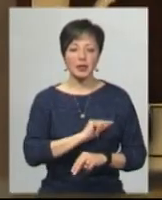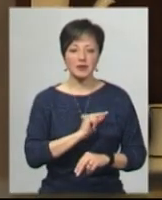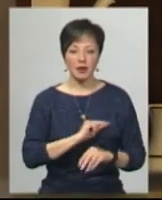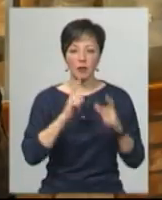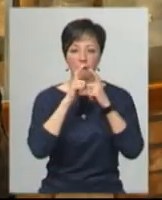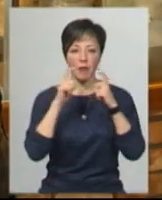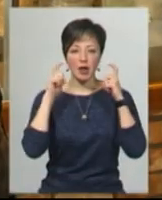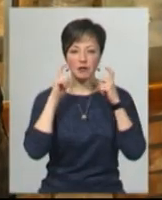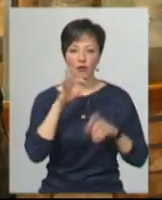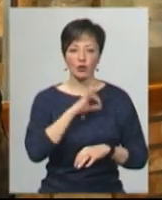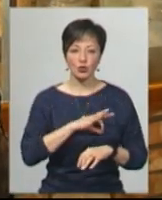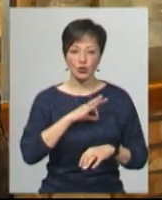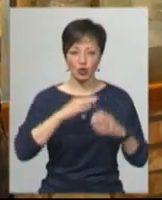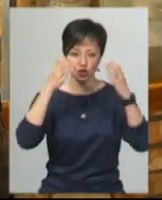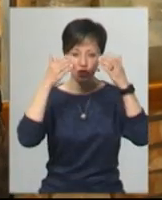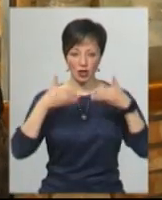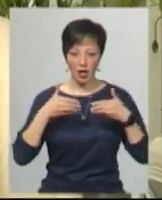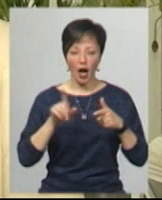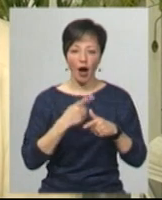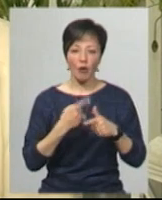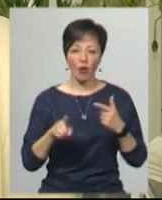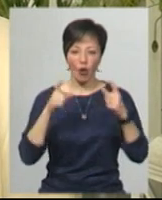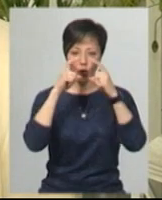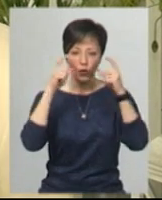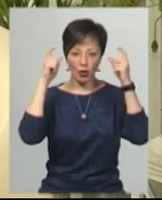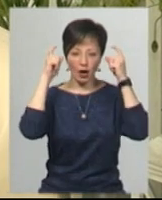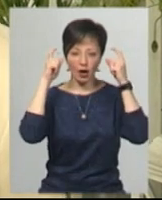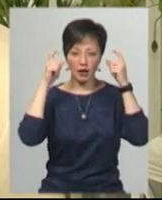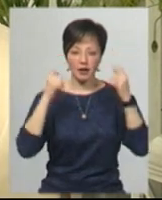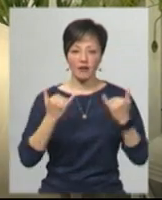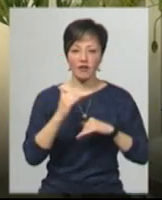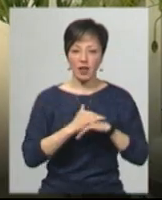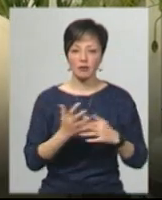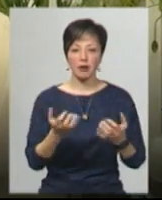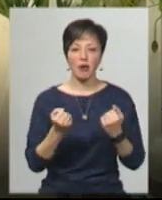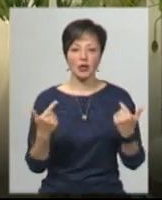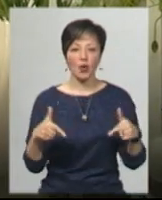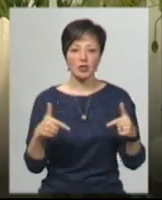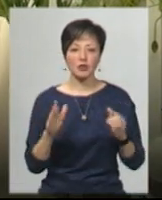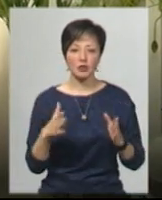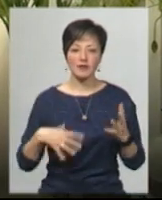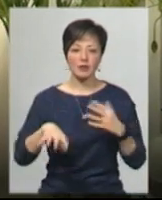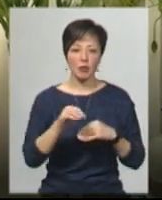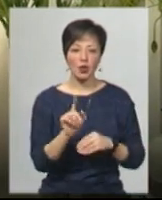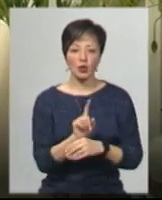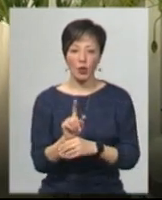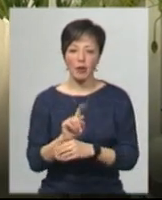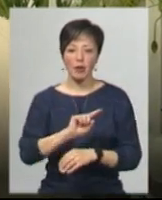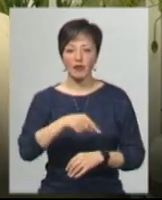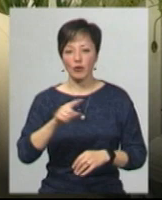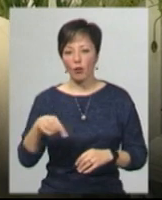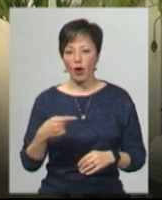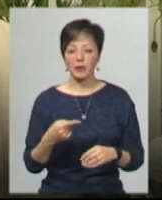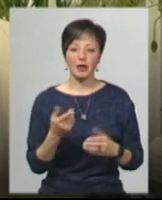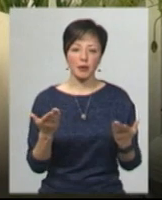захисних масках використовують захисні щитки або окуляри. Наш заклад сьогодні вже ввечері буде приймати гостей зі всіма нормами, вимогами,